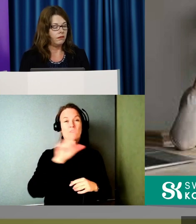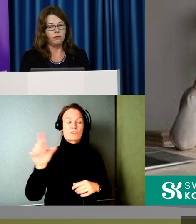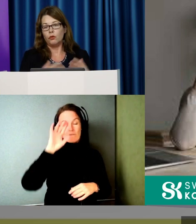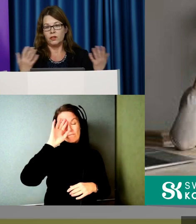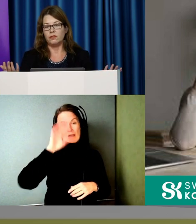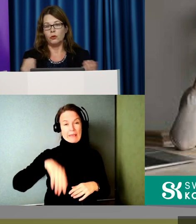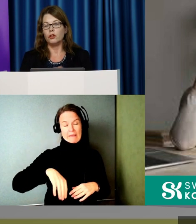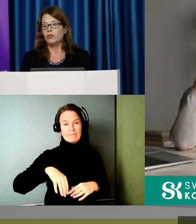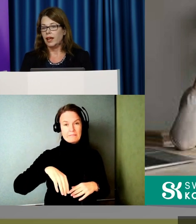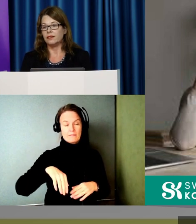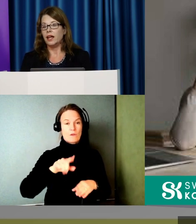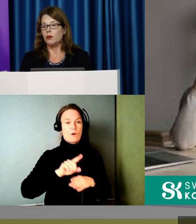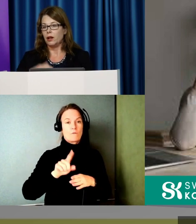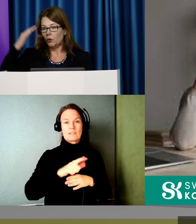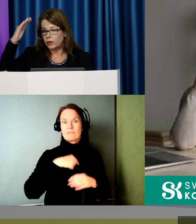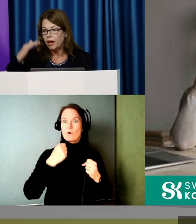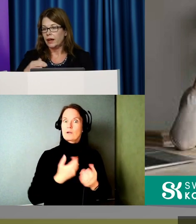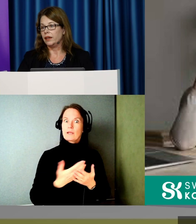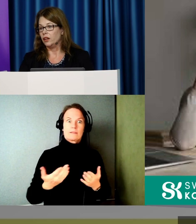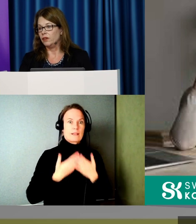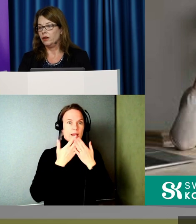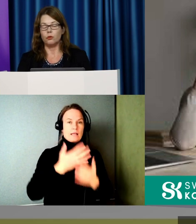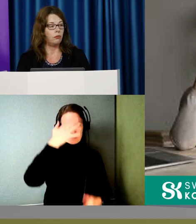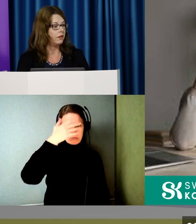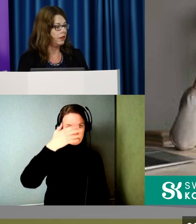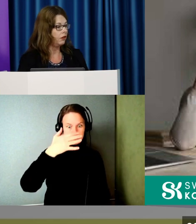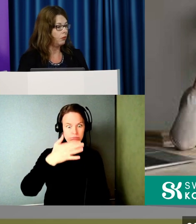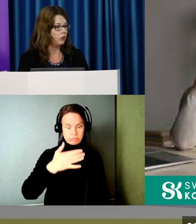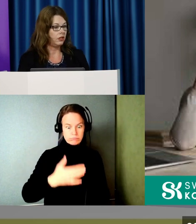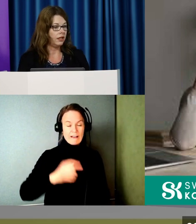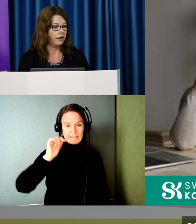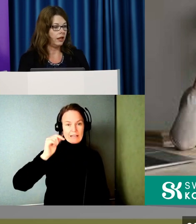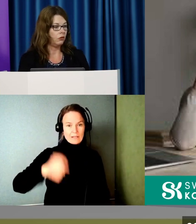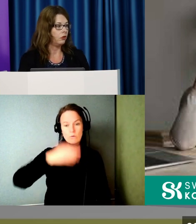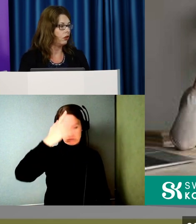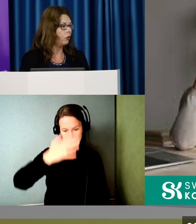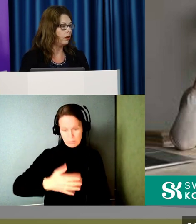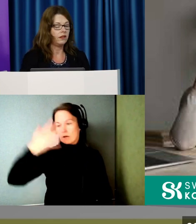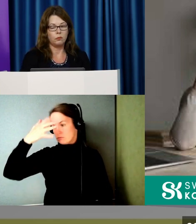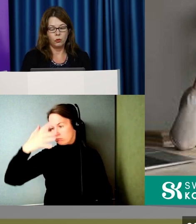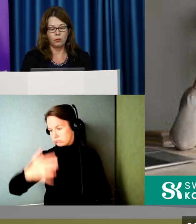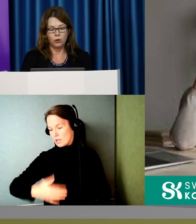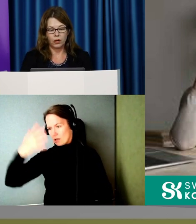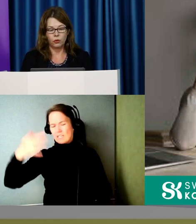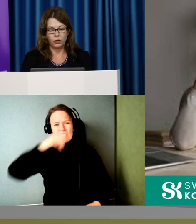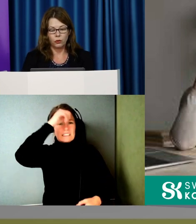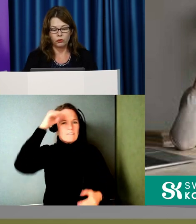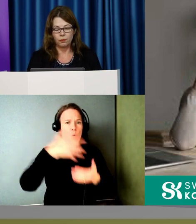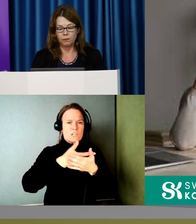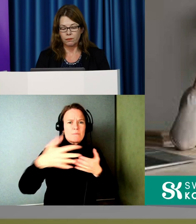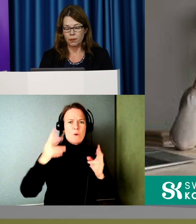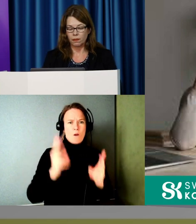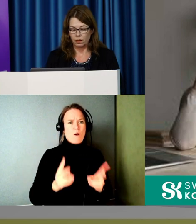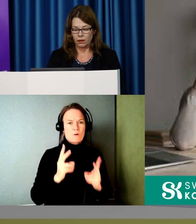att oftast, vi orkar ju inte läsa alla de här långa harangorna och villkor som är sida upp och sida ner och på ett krångligt språk många gånger